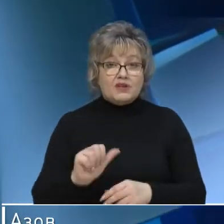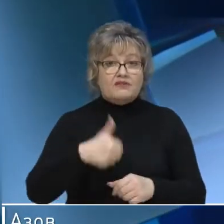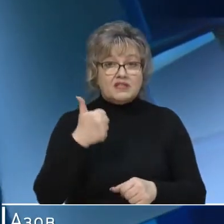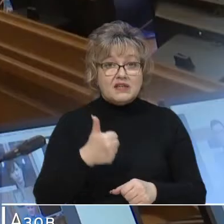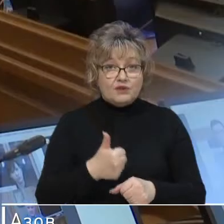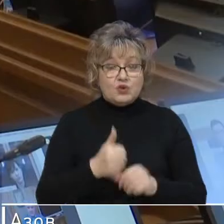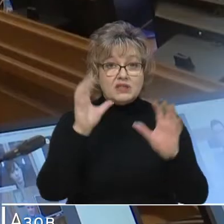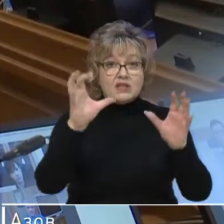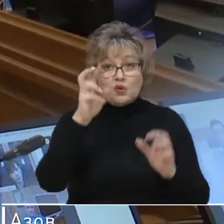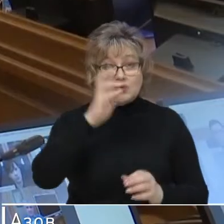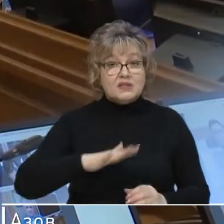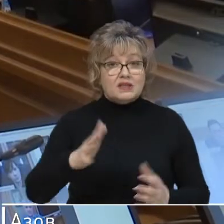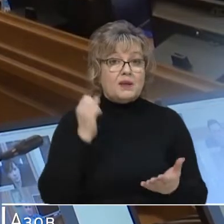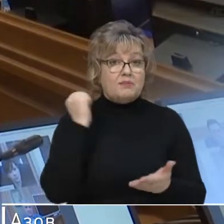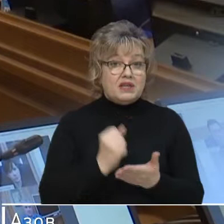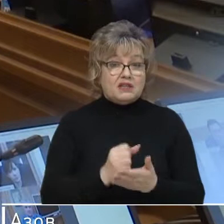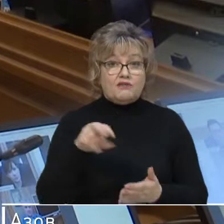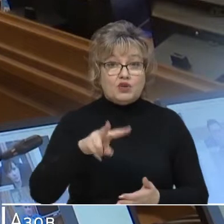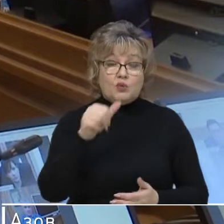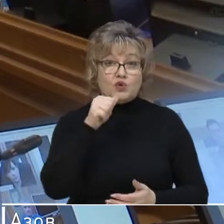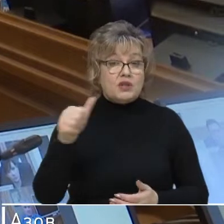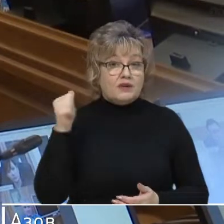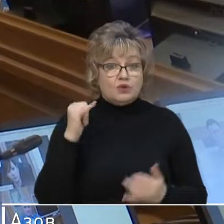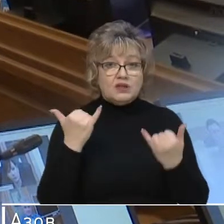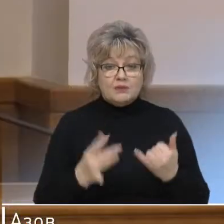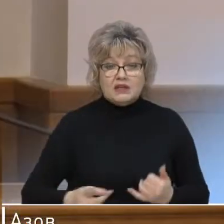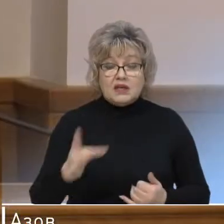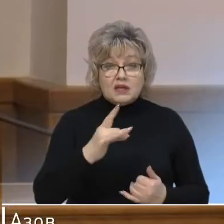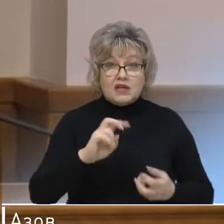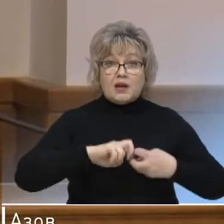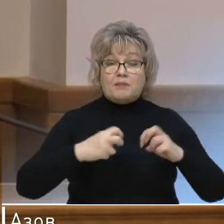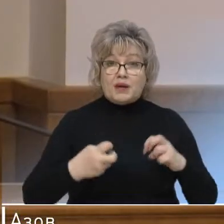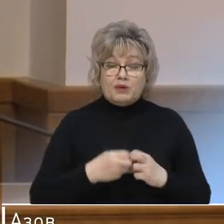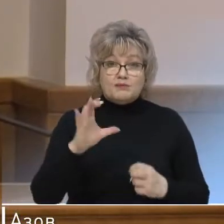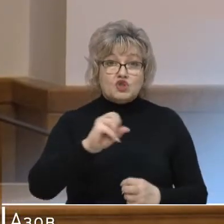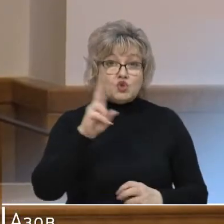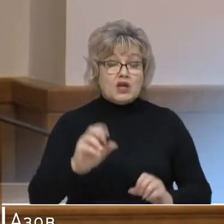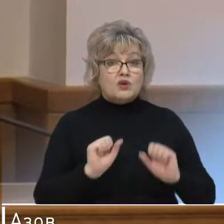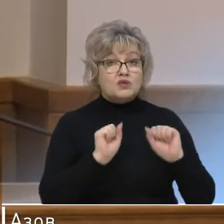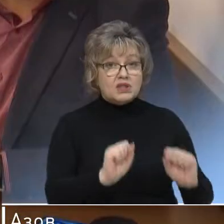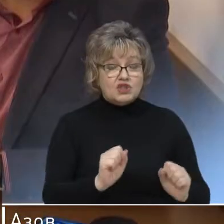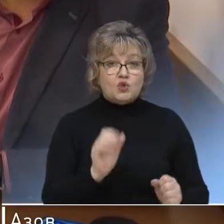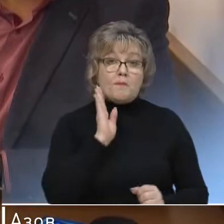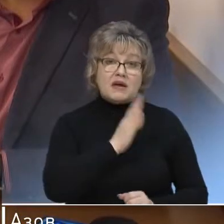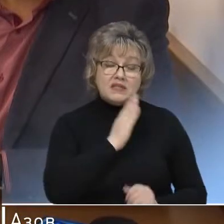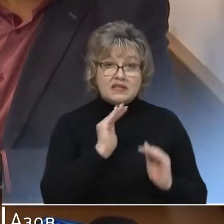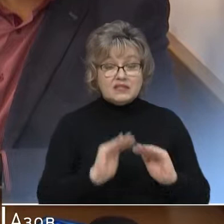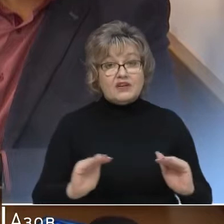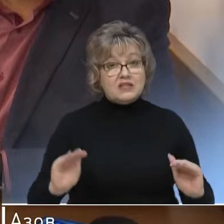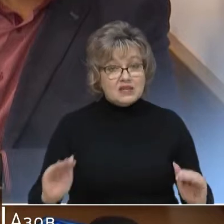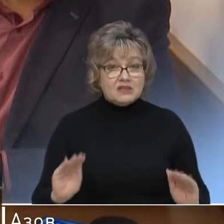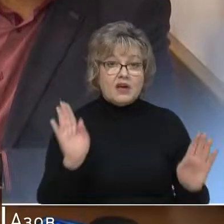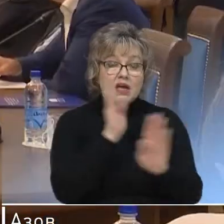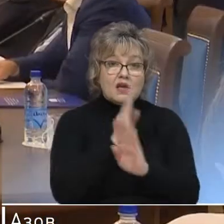страны, принятыми в июле прошлого года. Теперь на региональные проблемы, социальную защиту, материнство, детство,